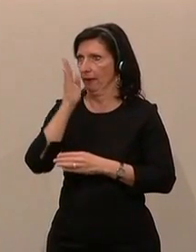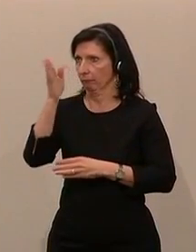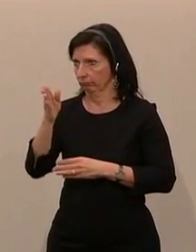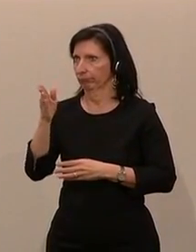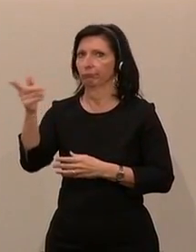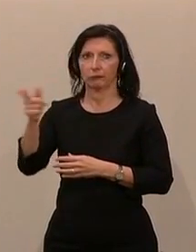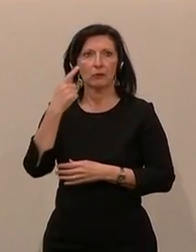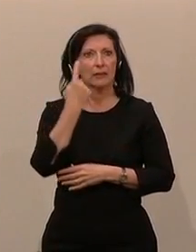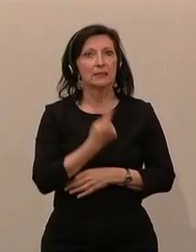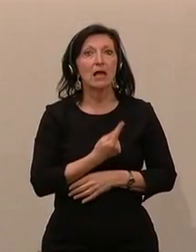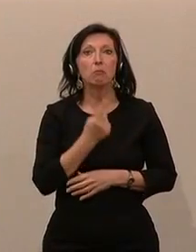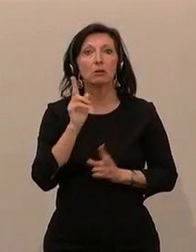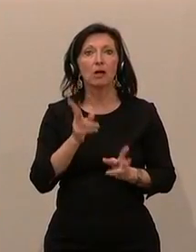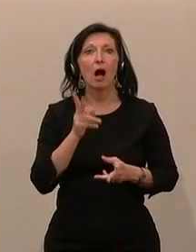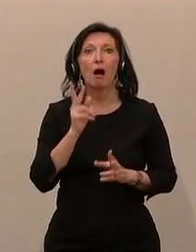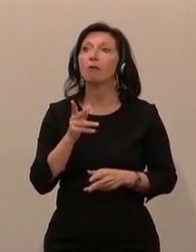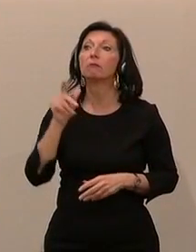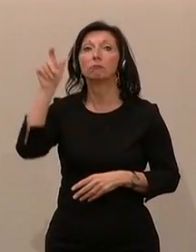Medikament persönlich holen.